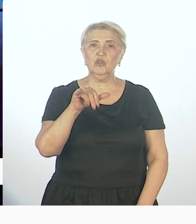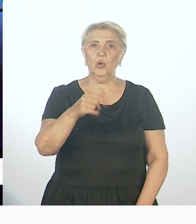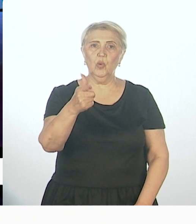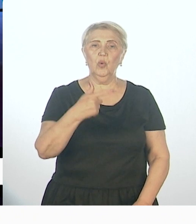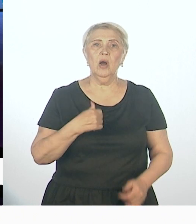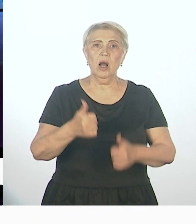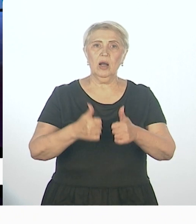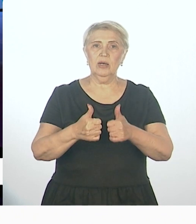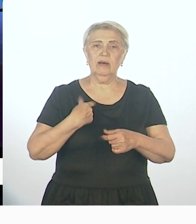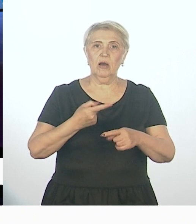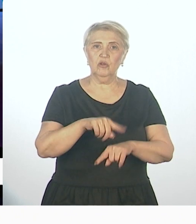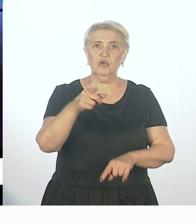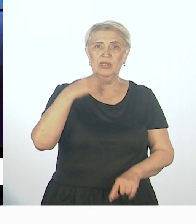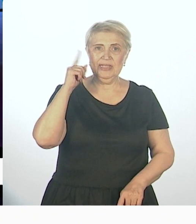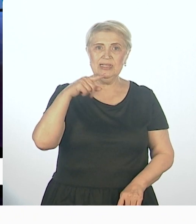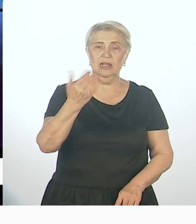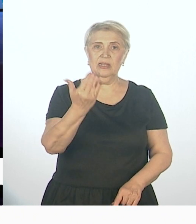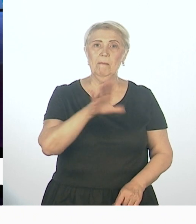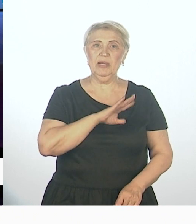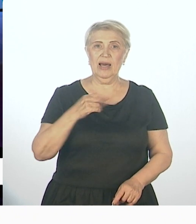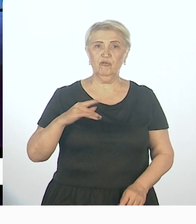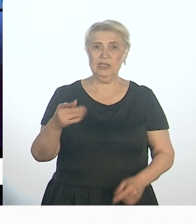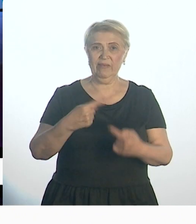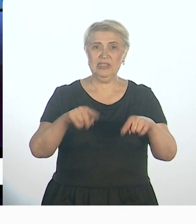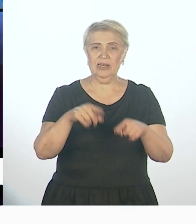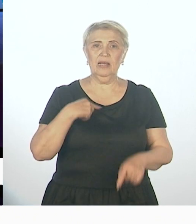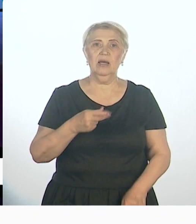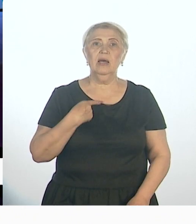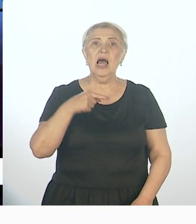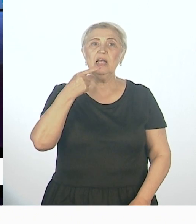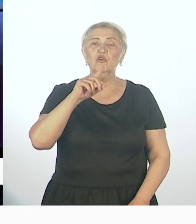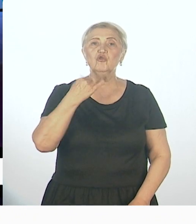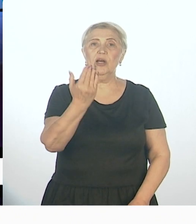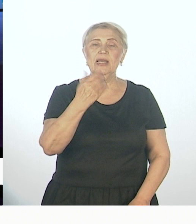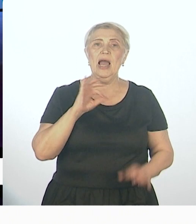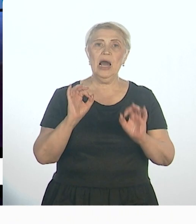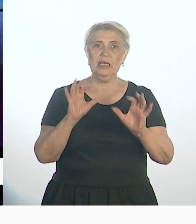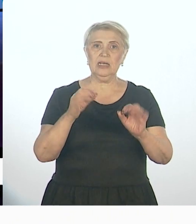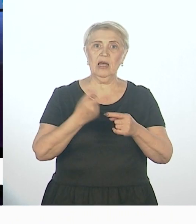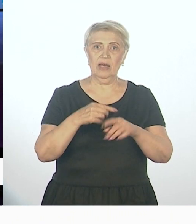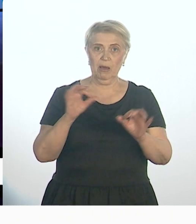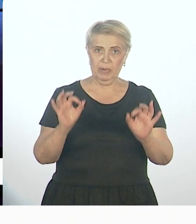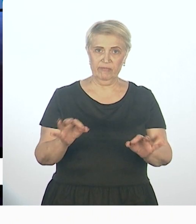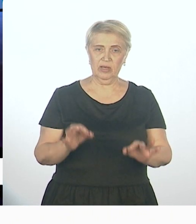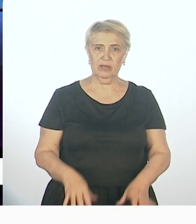коллеги, которую он знал, она сидела в зале, она спросила, скажи, пожалуйста, а все, что они рассказывают здесь, это правда?